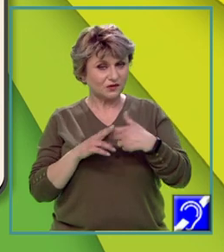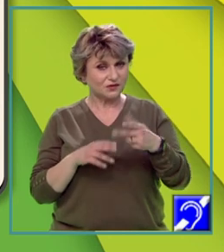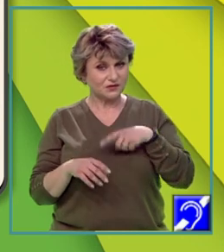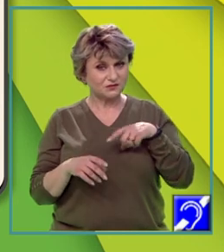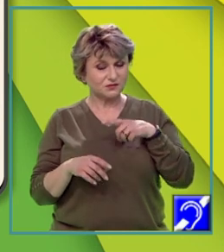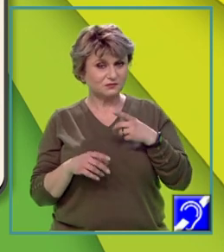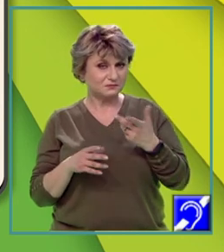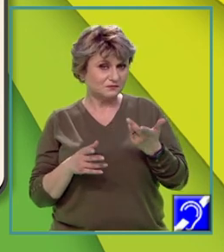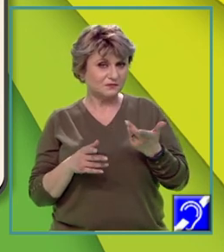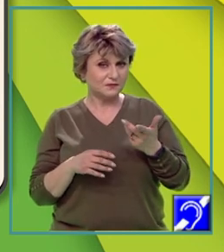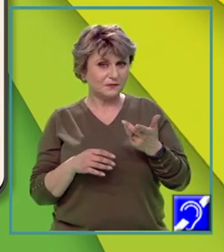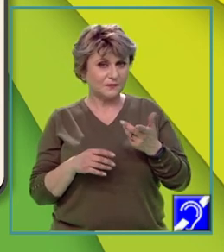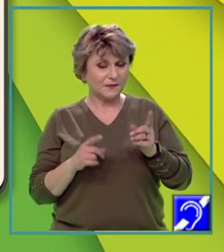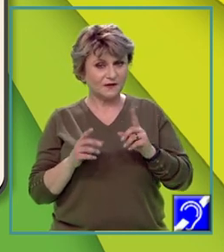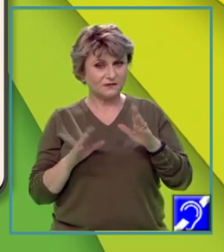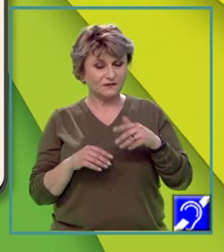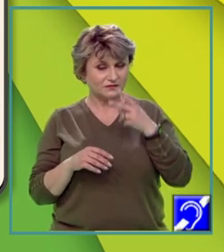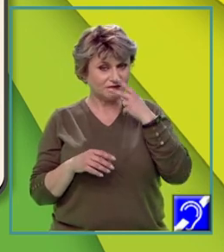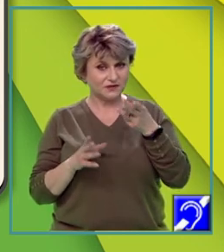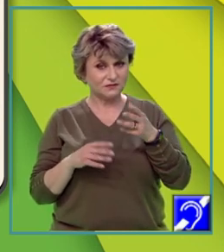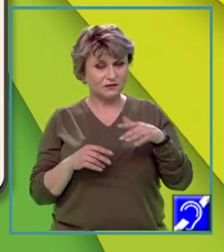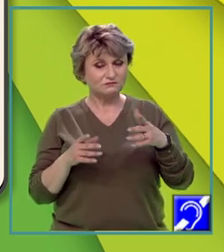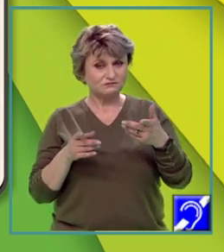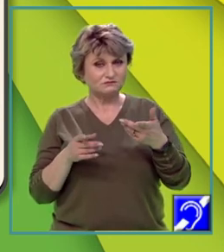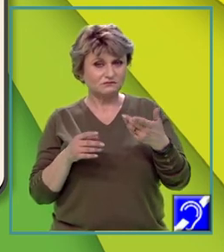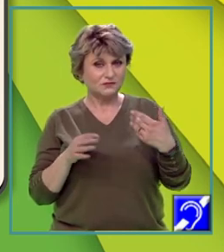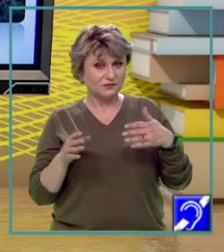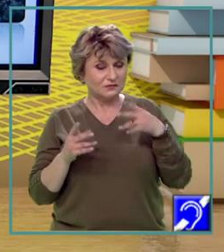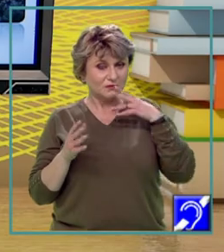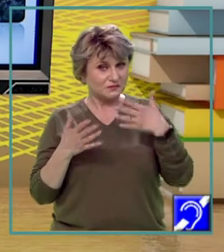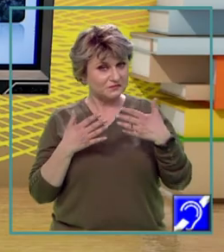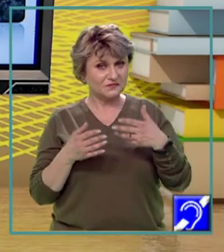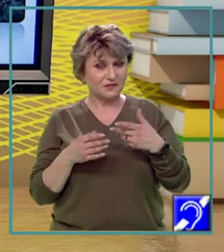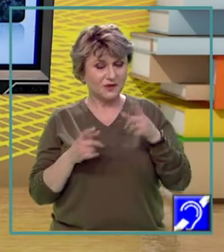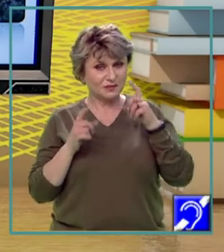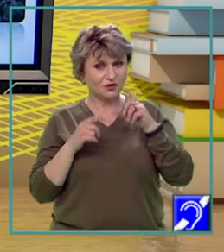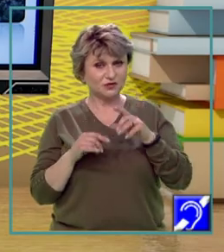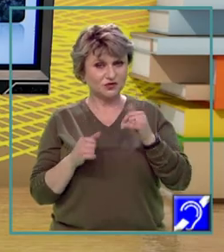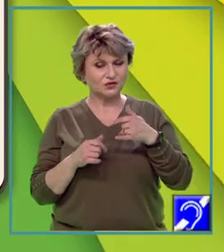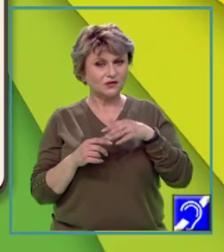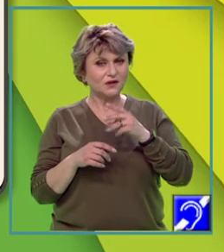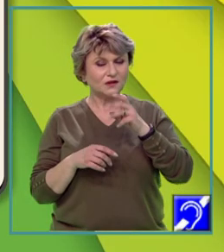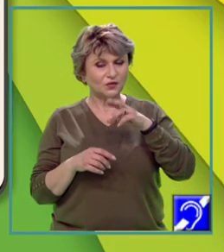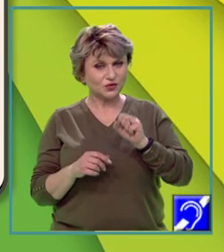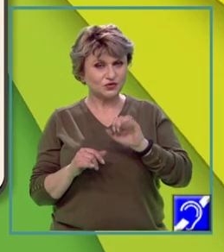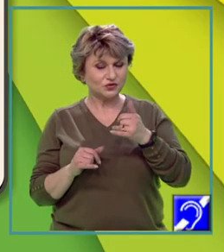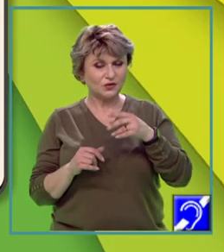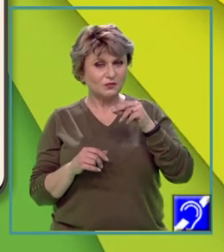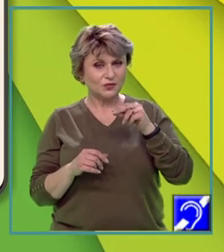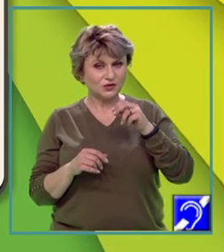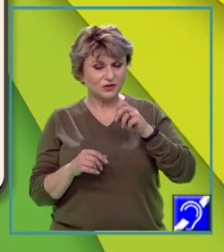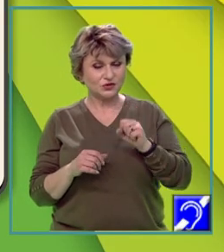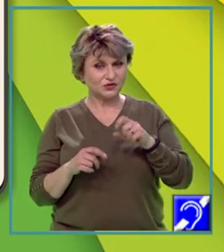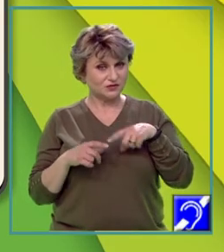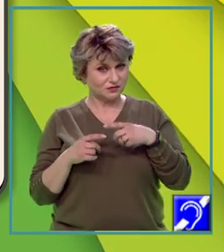conservat. Și iată aveți aici o imagine cu un peisaj alpin. Mediul de luros și de podiș. În regiunile dăluroase